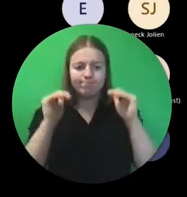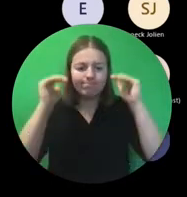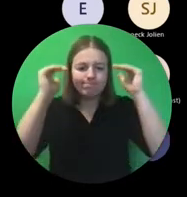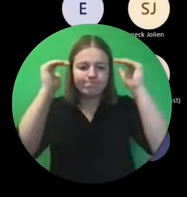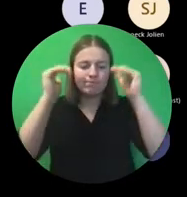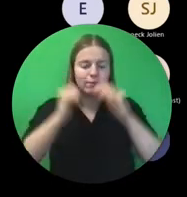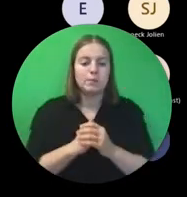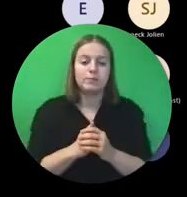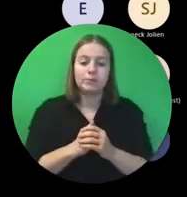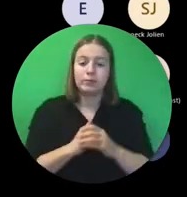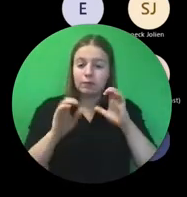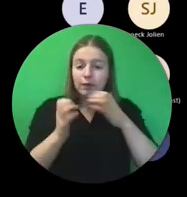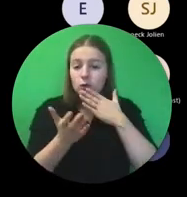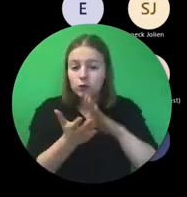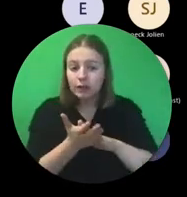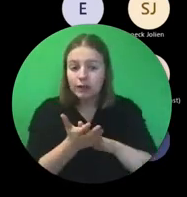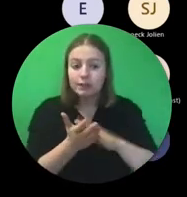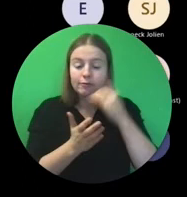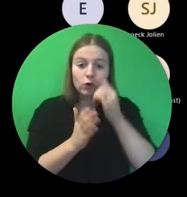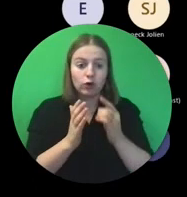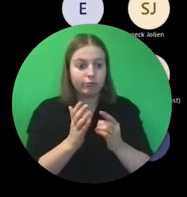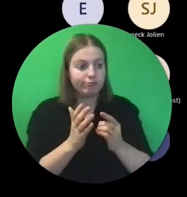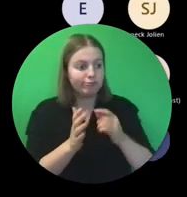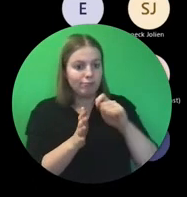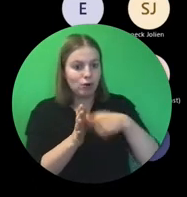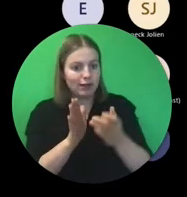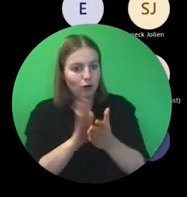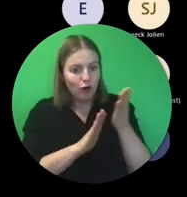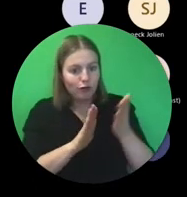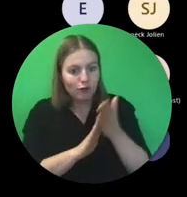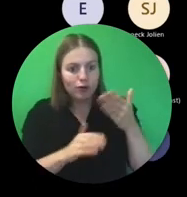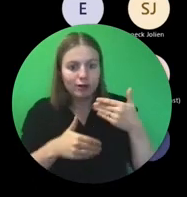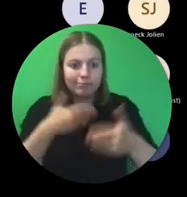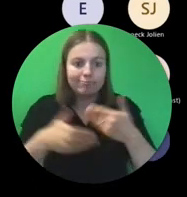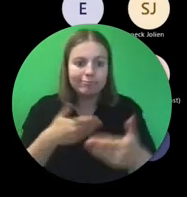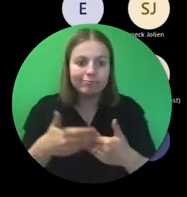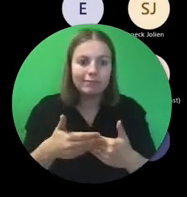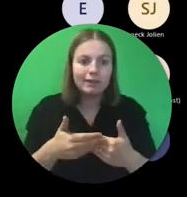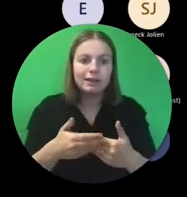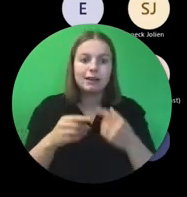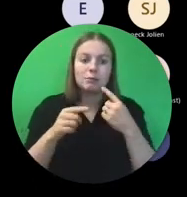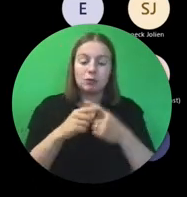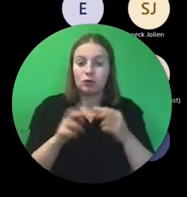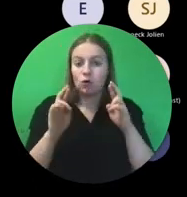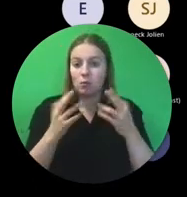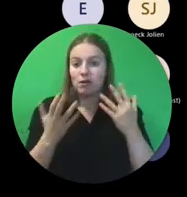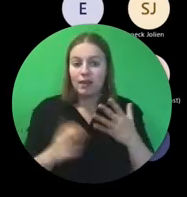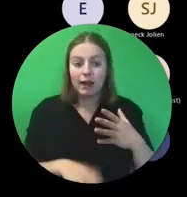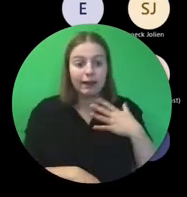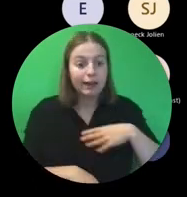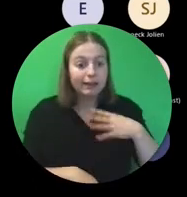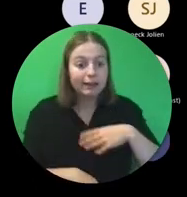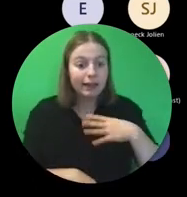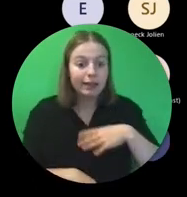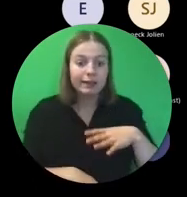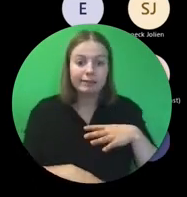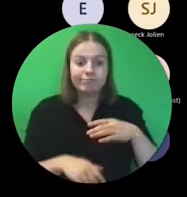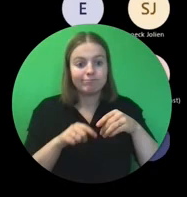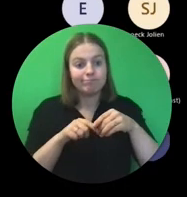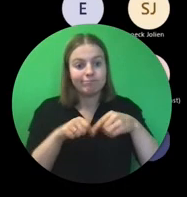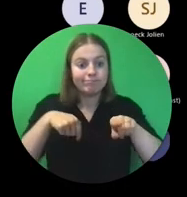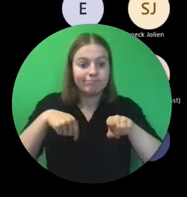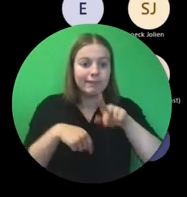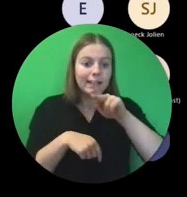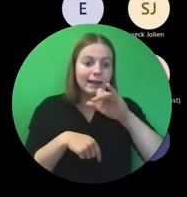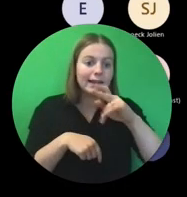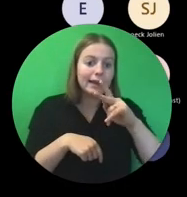dus heel veel succes in de uitvoering van jullie project en voor vandaag een boeiende en leerrijke kick-off gewenst in